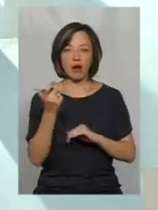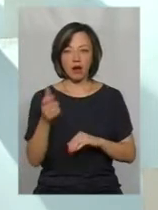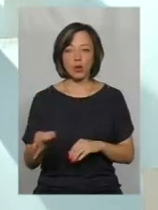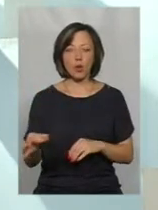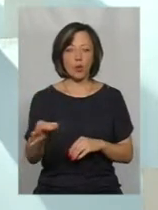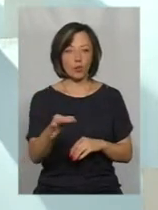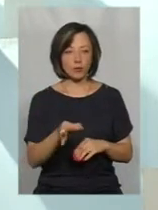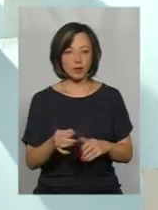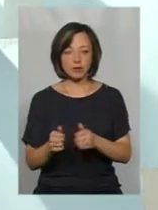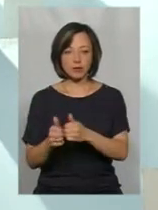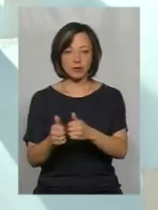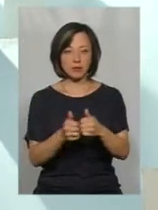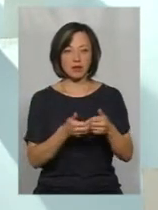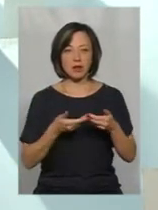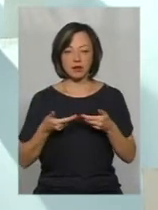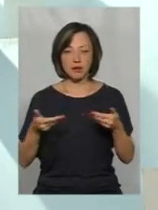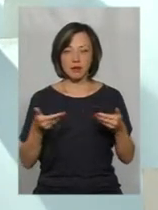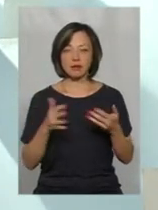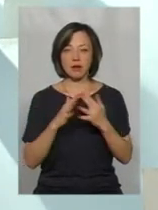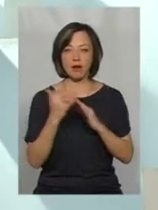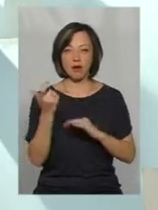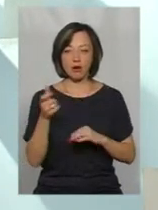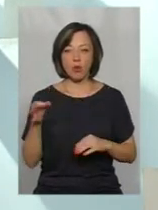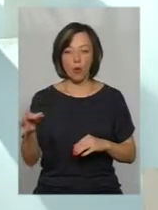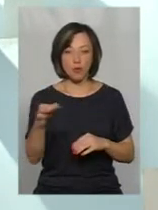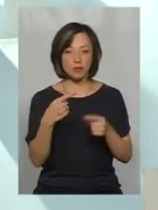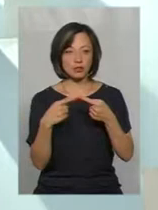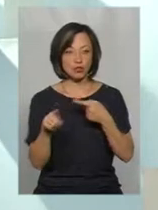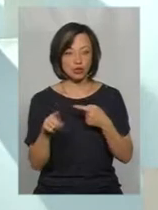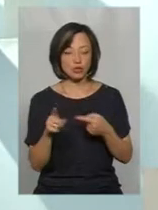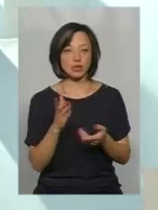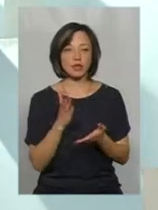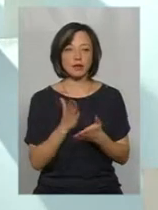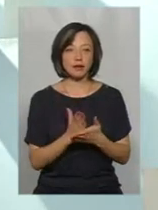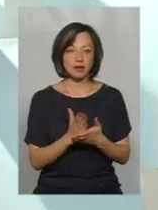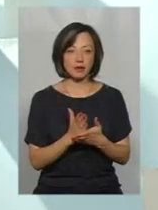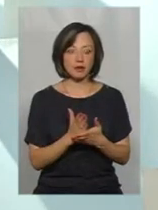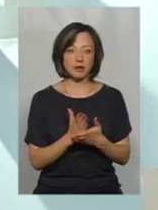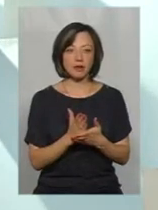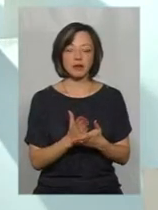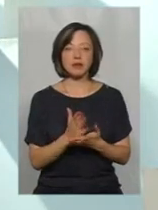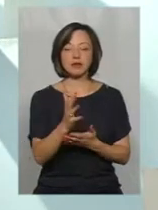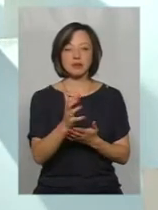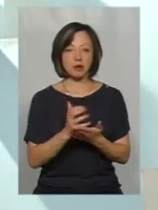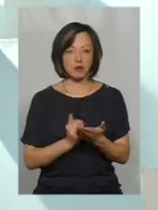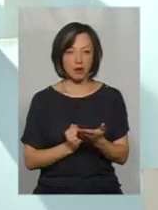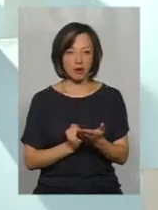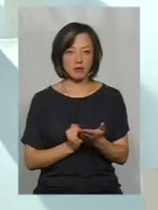і навколо нас теж аграрні області, де є запаси і